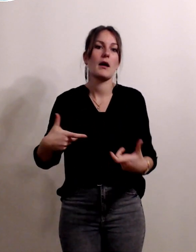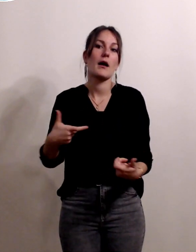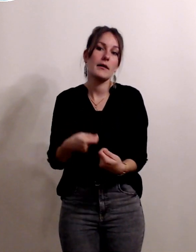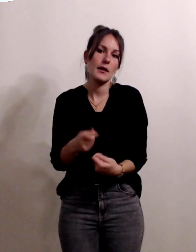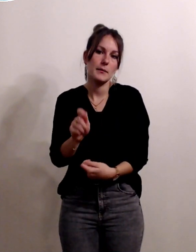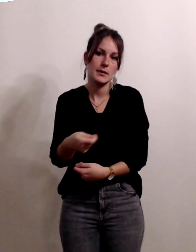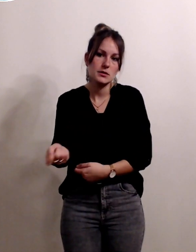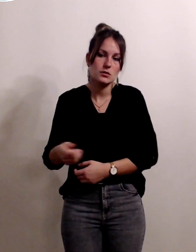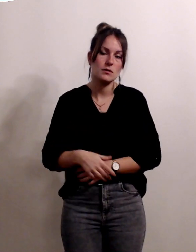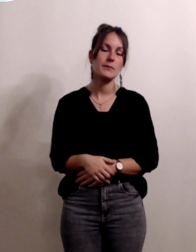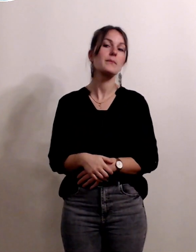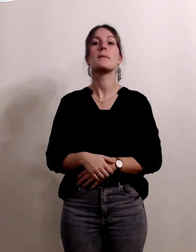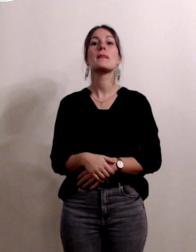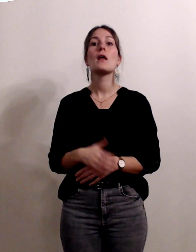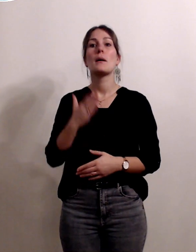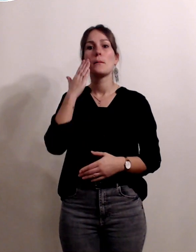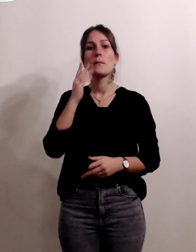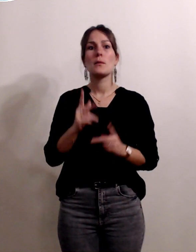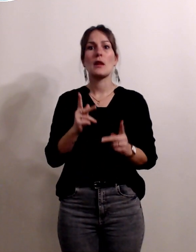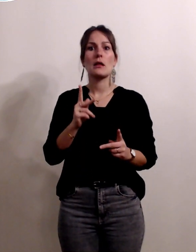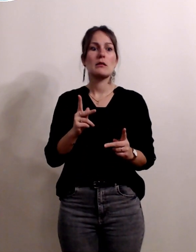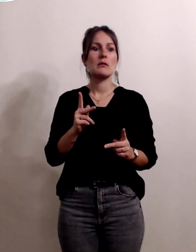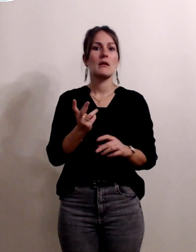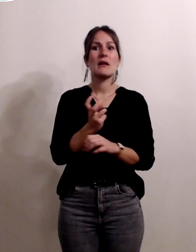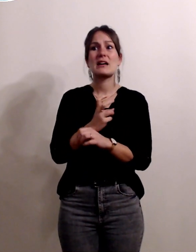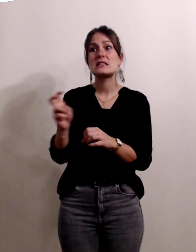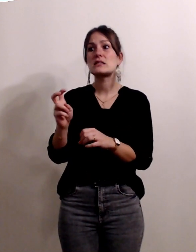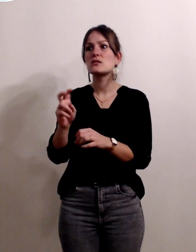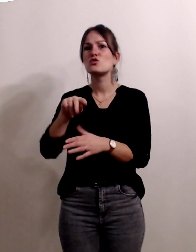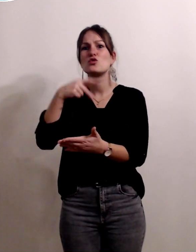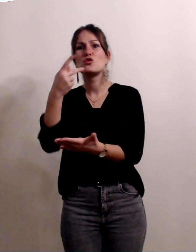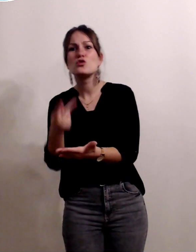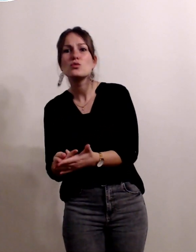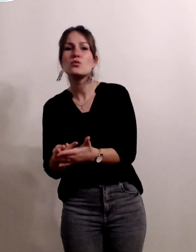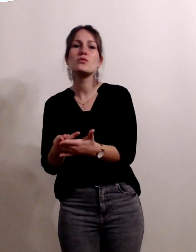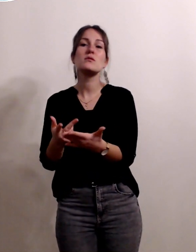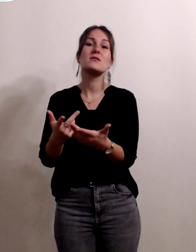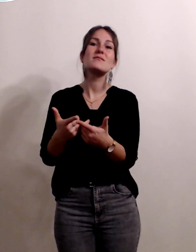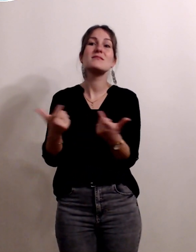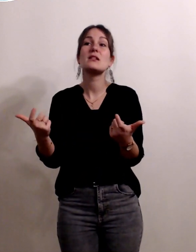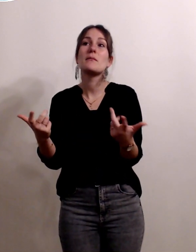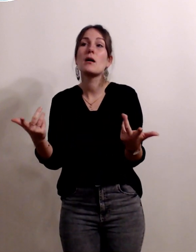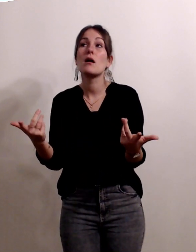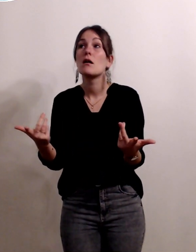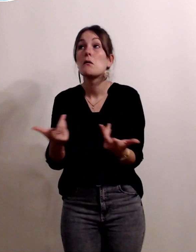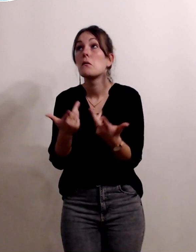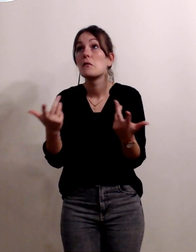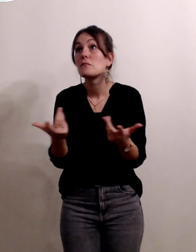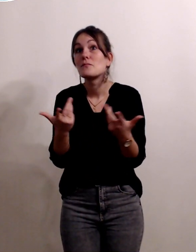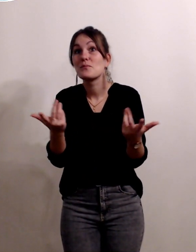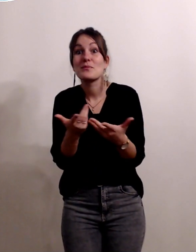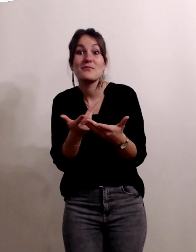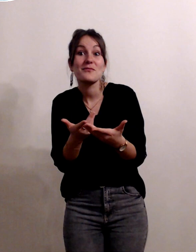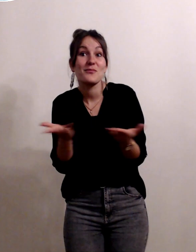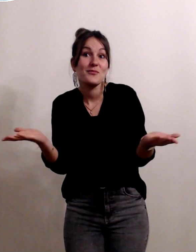je vous le dis soit une compression soit par un risque de chute et de voilà je ne pas comment on peut dire